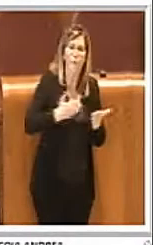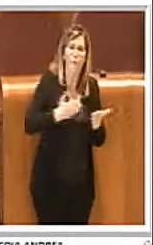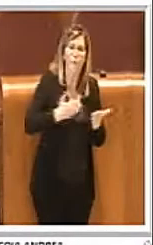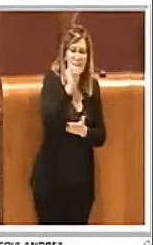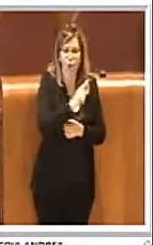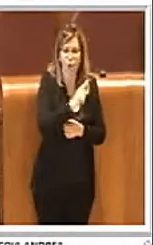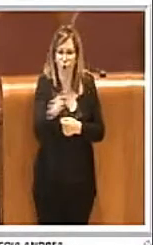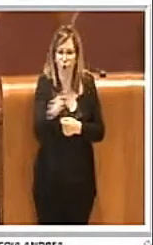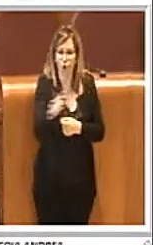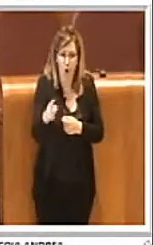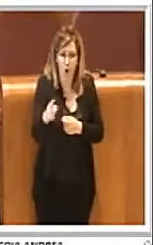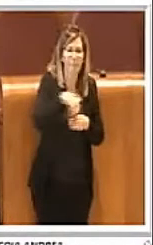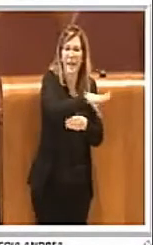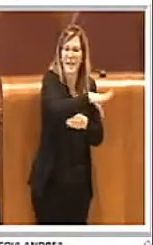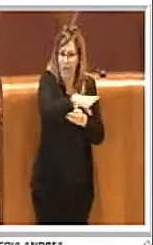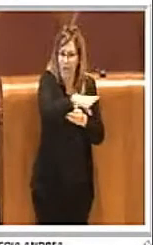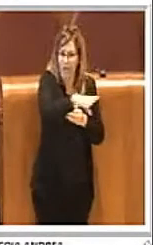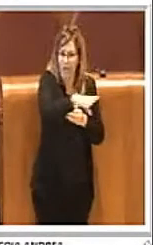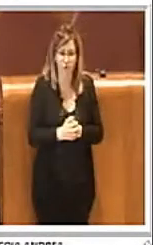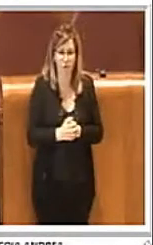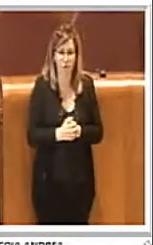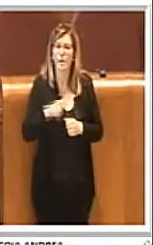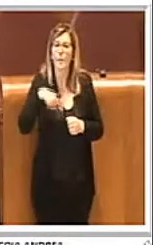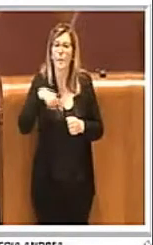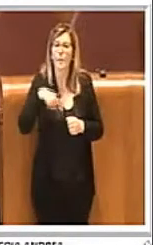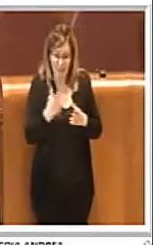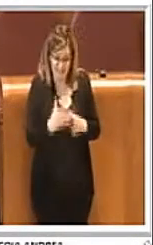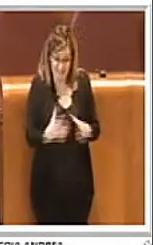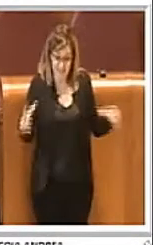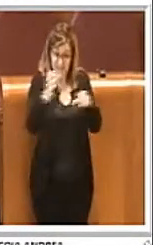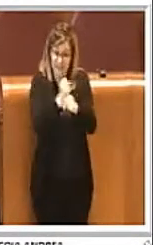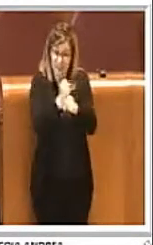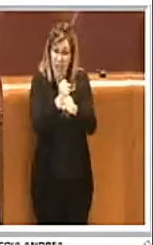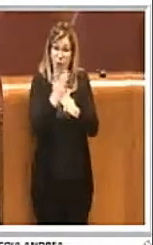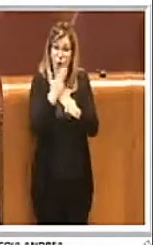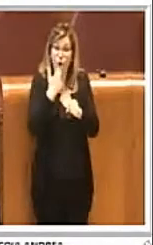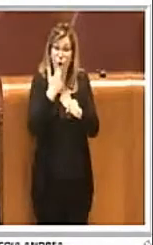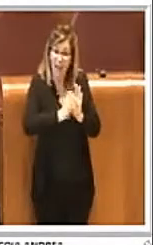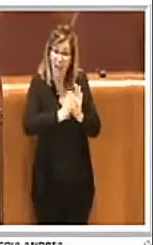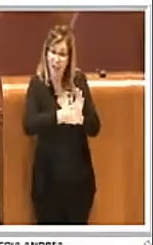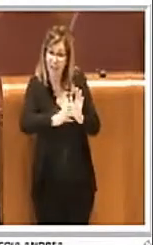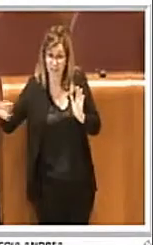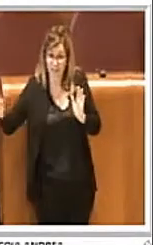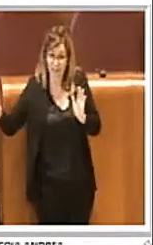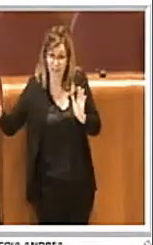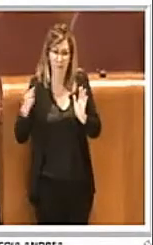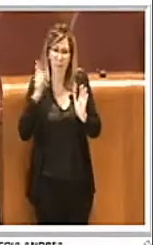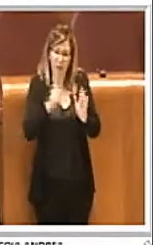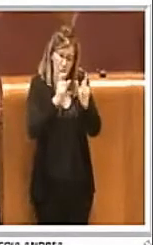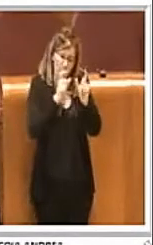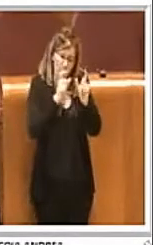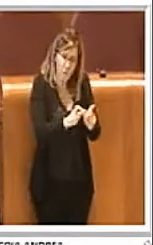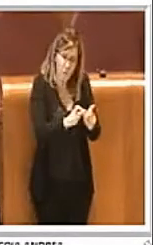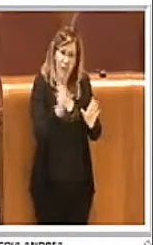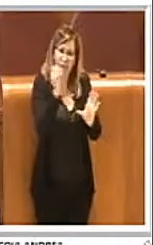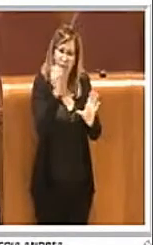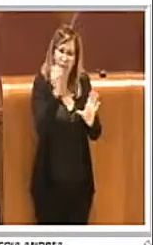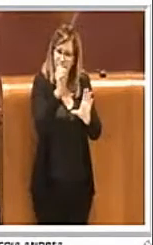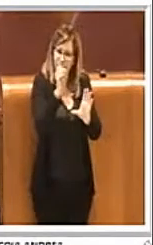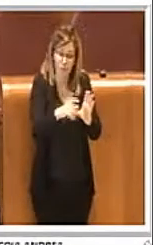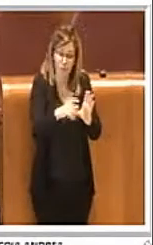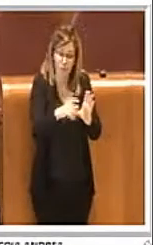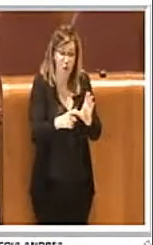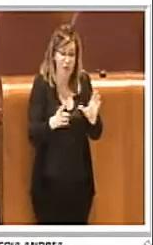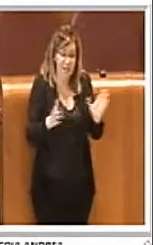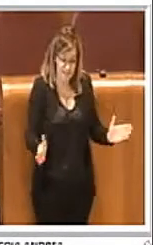Poi si chiede la presisposizione di sacchi colorati per differenziare appunto la tipologia di rifiuto al posto dei secchi